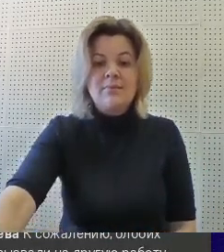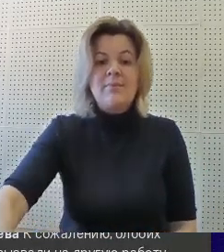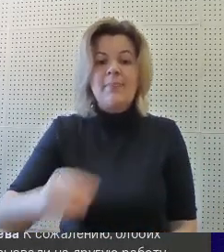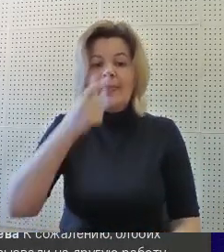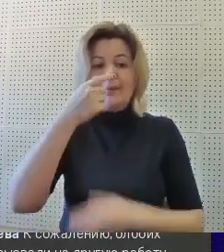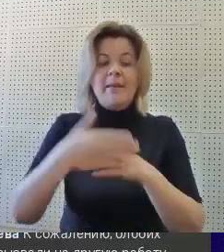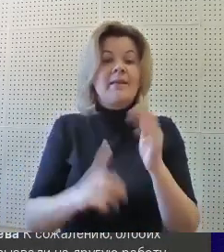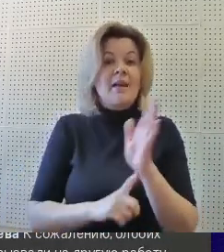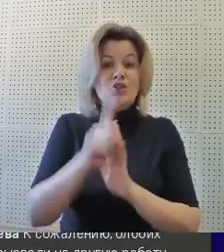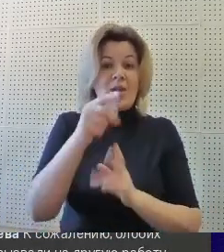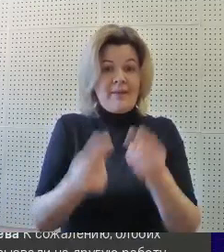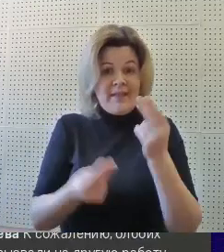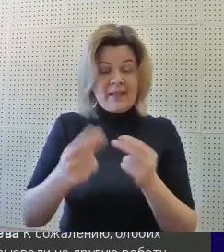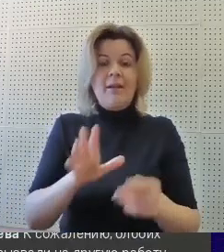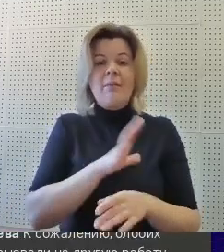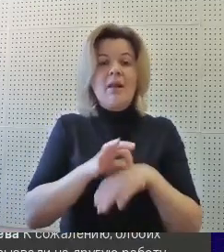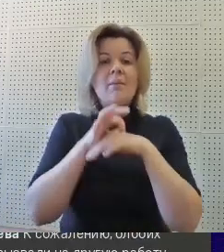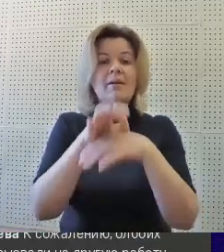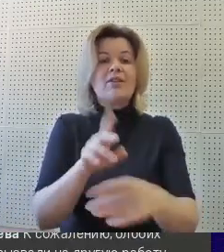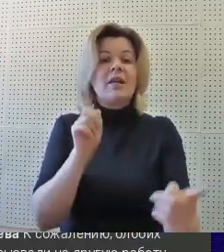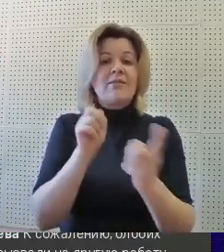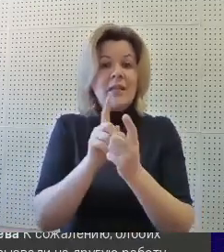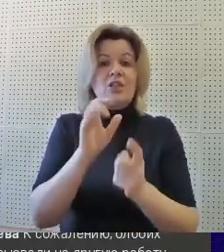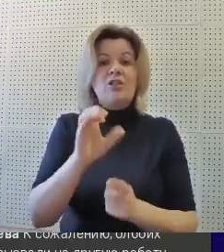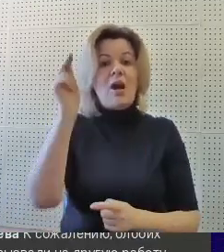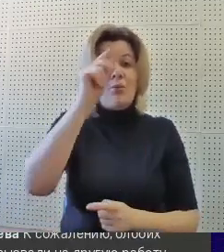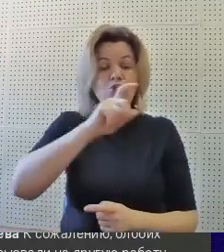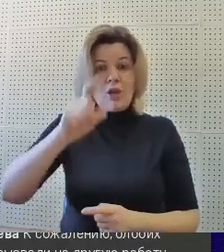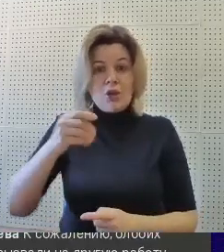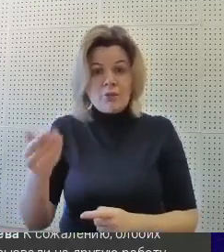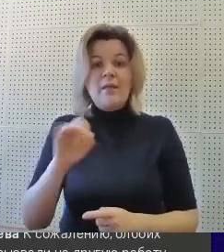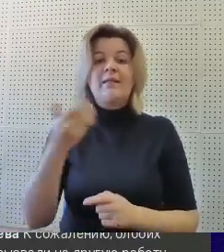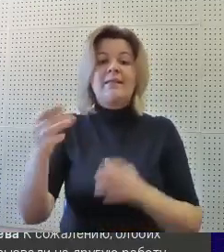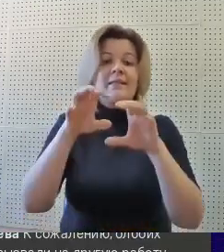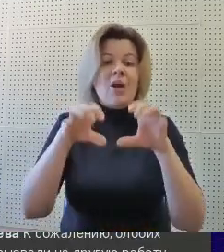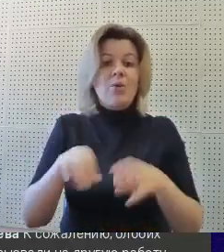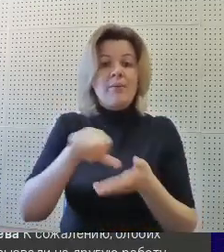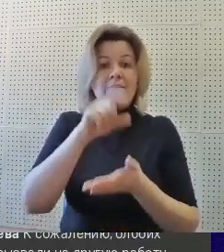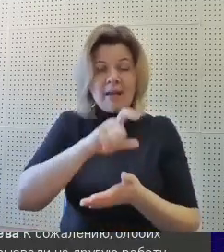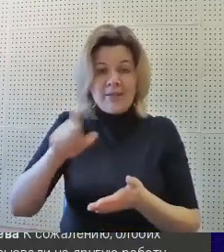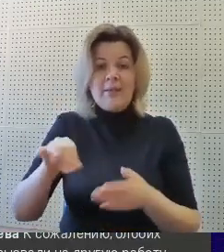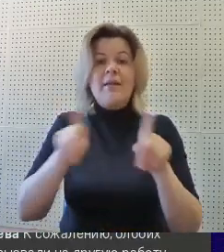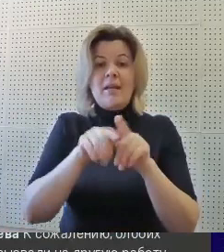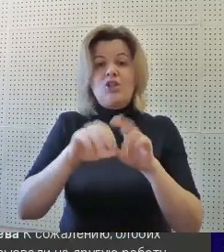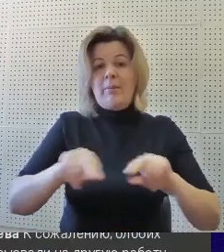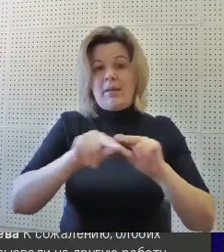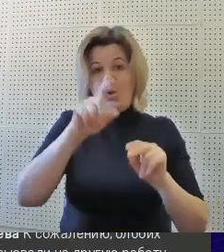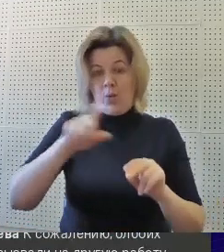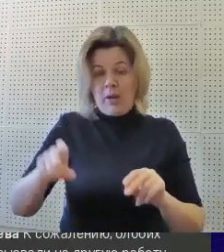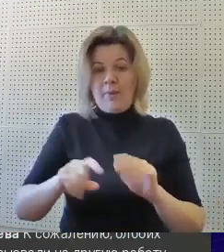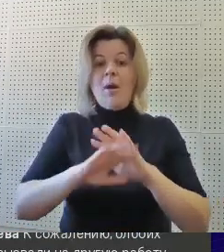Перед началом игры была проведена встреча с обучающимся, их законными представителями и